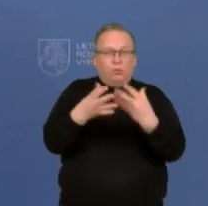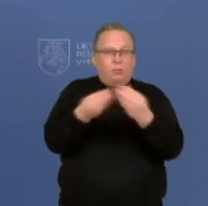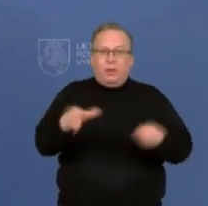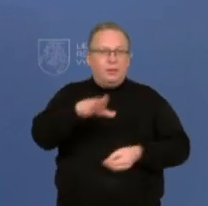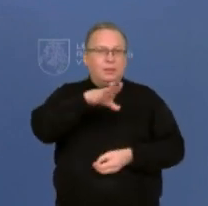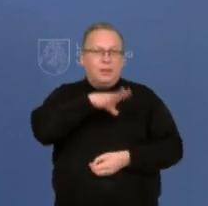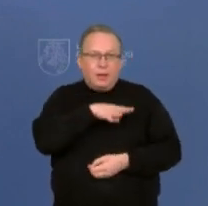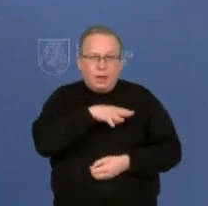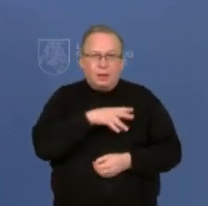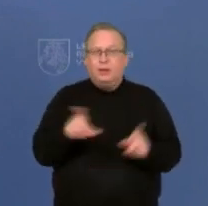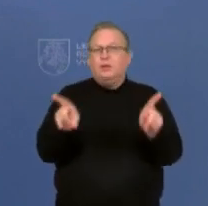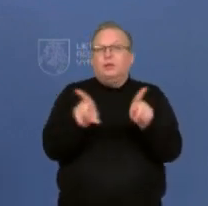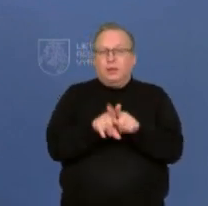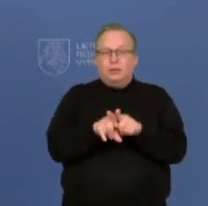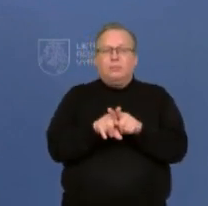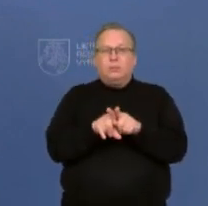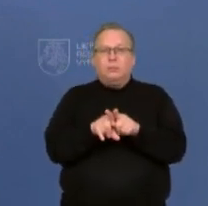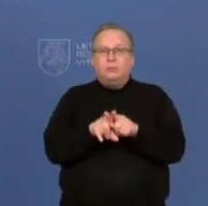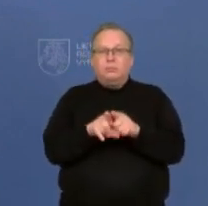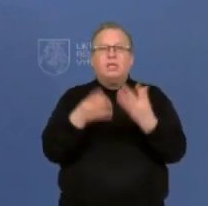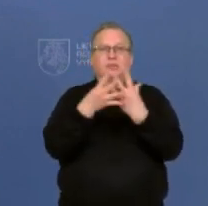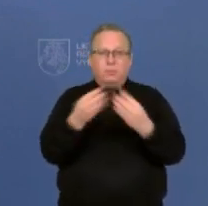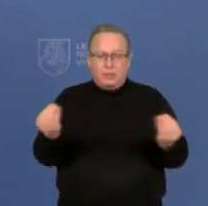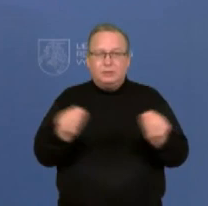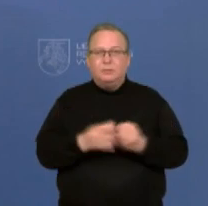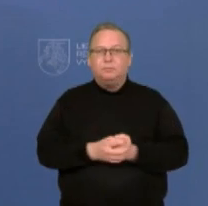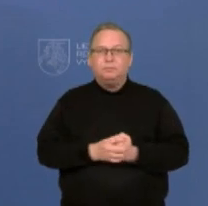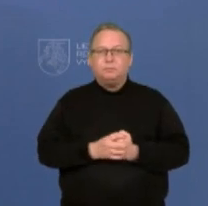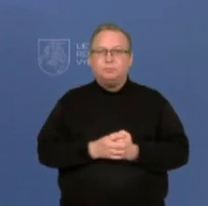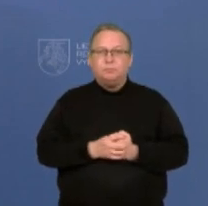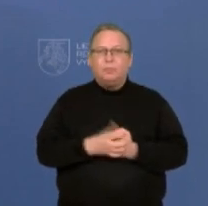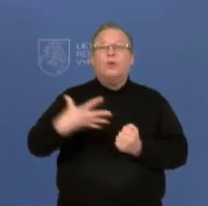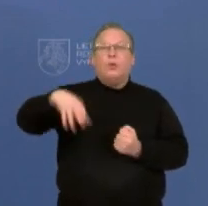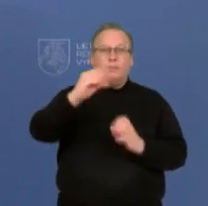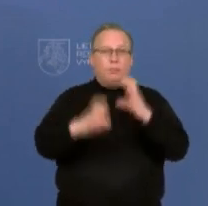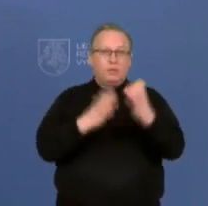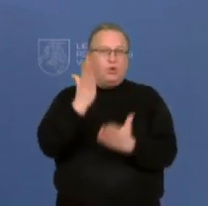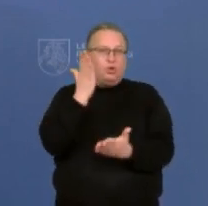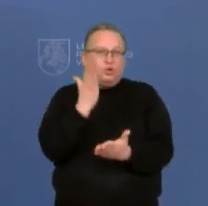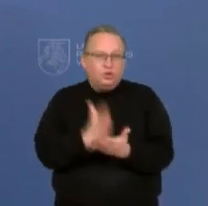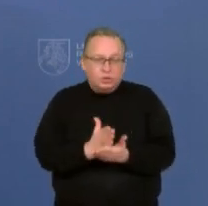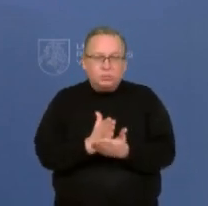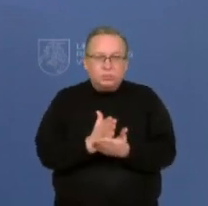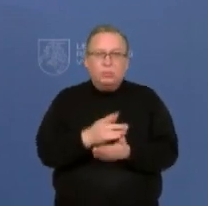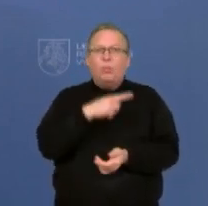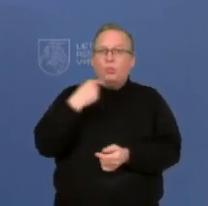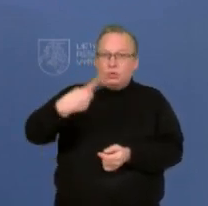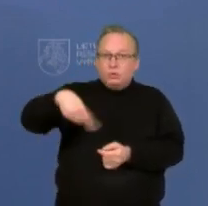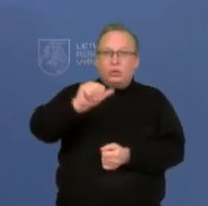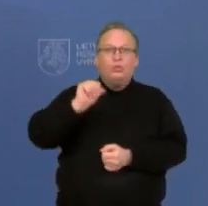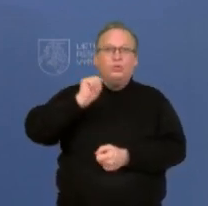neleidžia tokiai valstybei išeiti iš pandemijos. Ir kol visame pasaulyje nebus kritinė masė žmonių